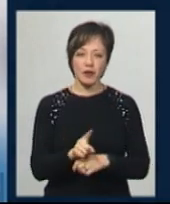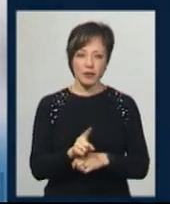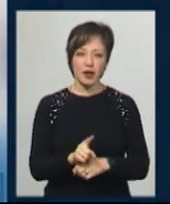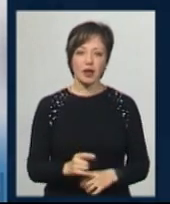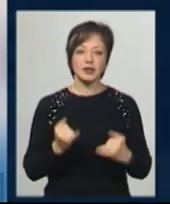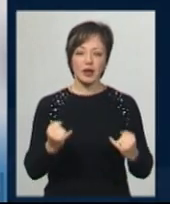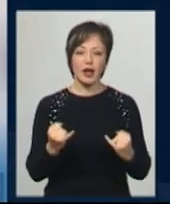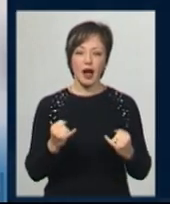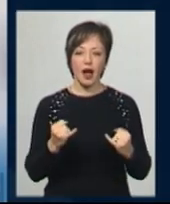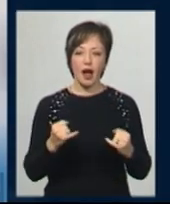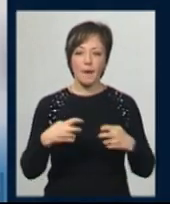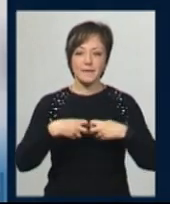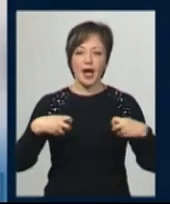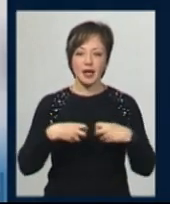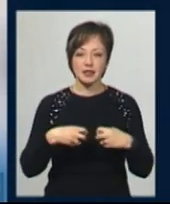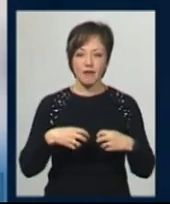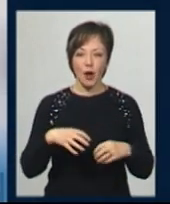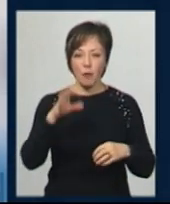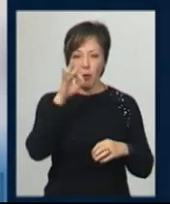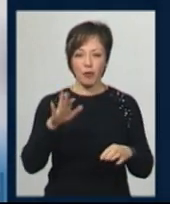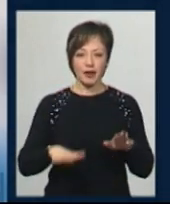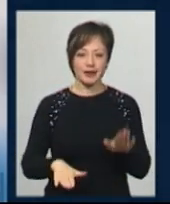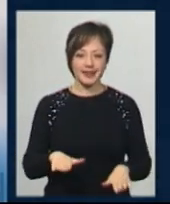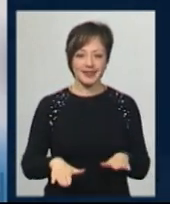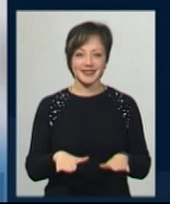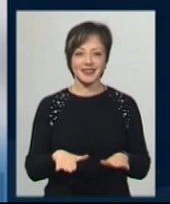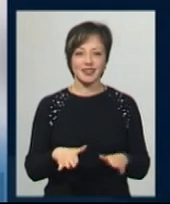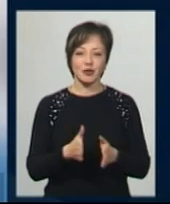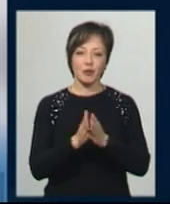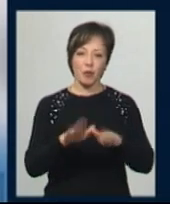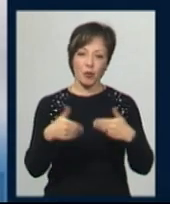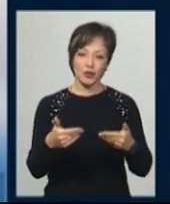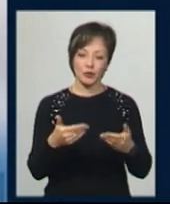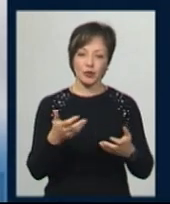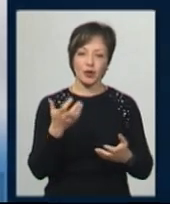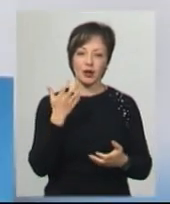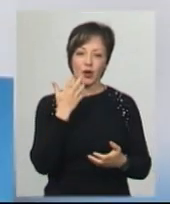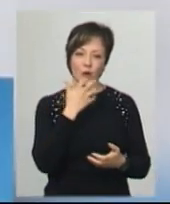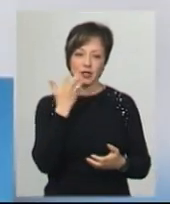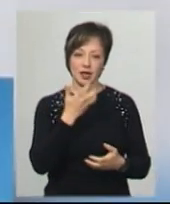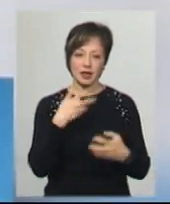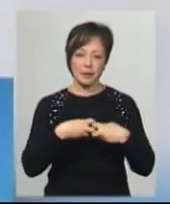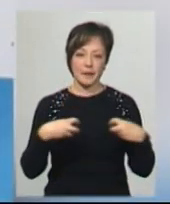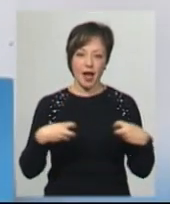для м'язів сідних станів. І для початку, як завжди, я пропоную вам розігріти свої м'язи.